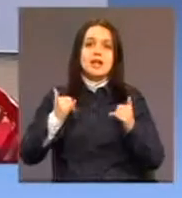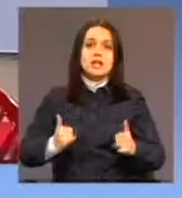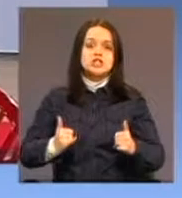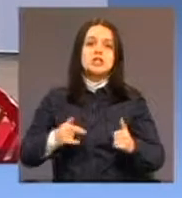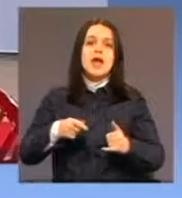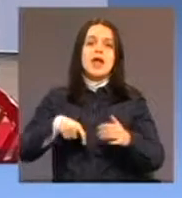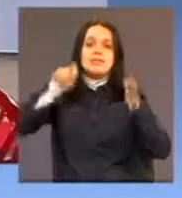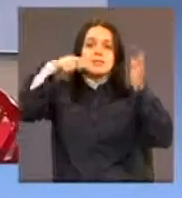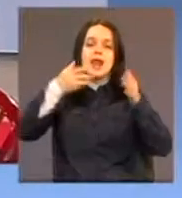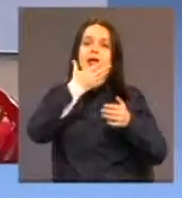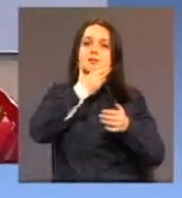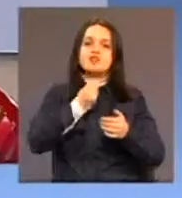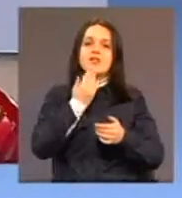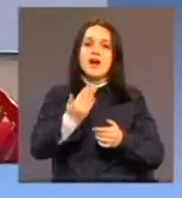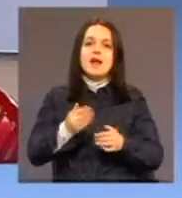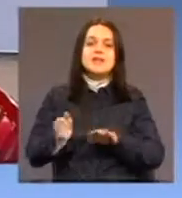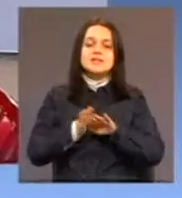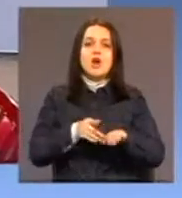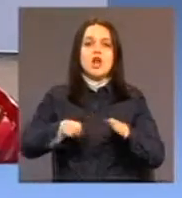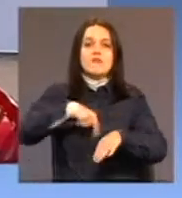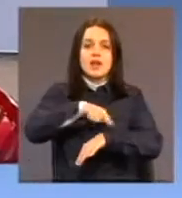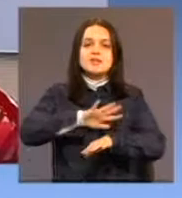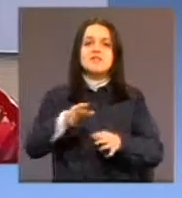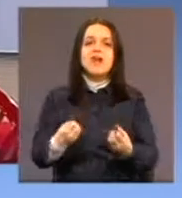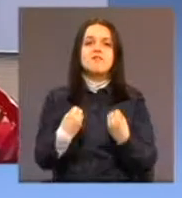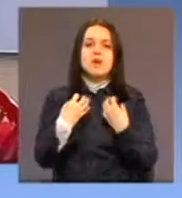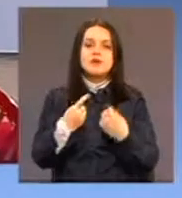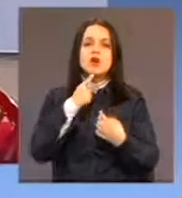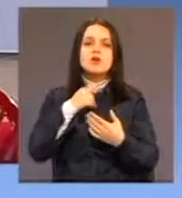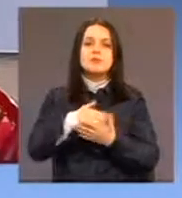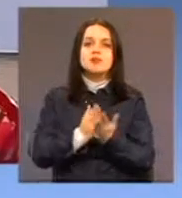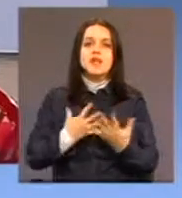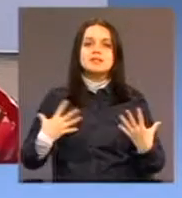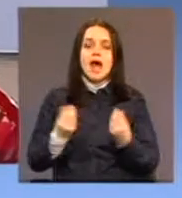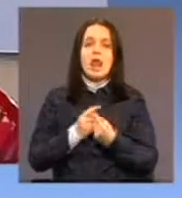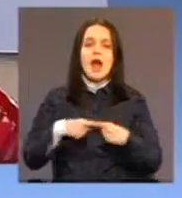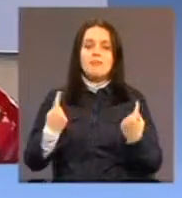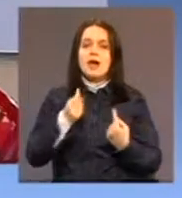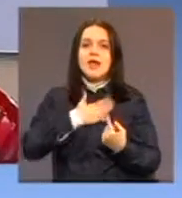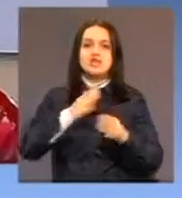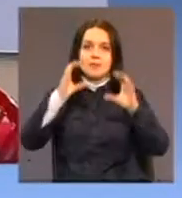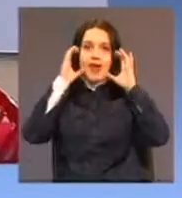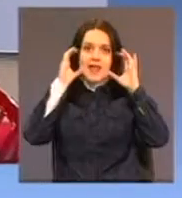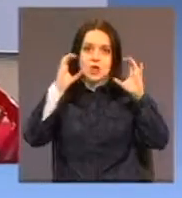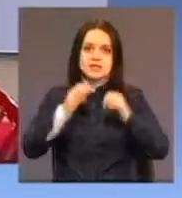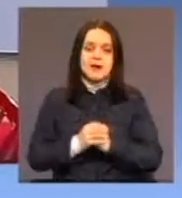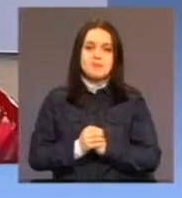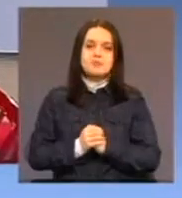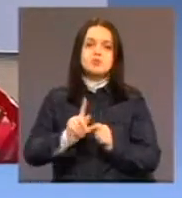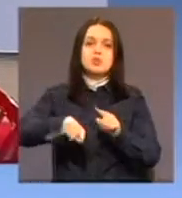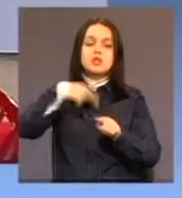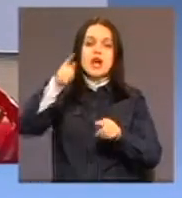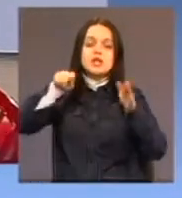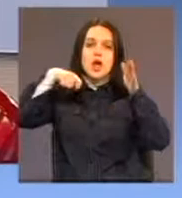hvala za izvojeno vrijeme i sve informacije koje ste danas podijelili sa nama i našim gledalcima. U narednoj